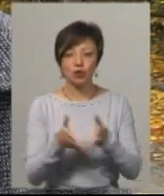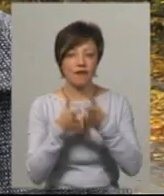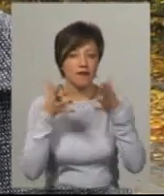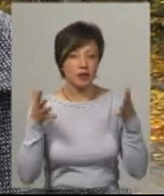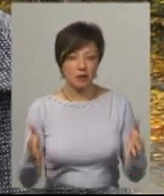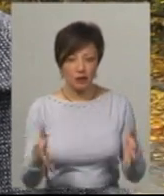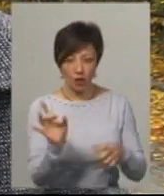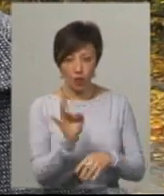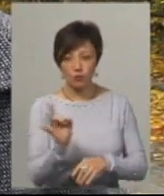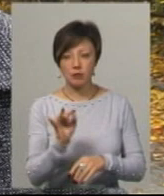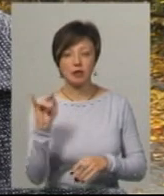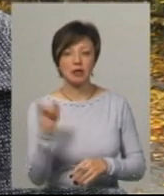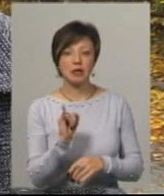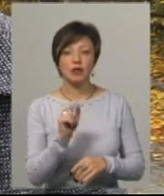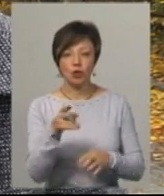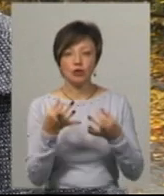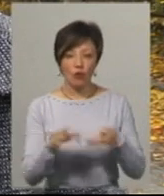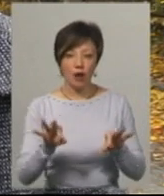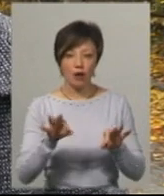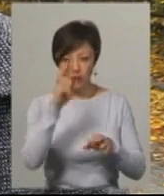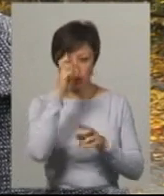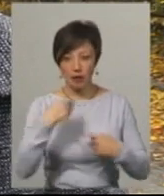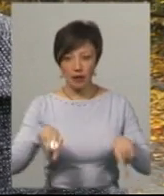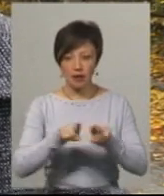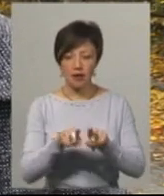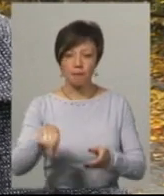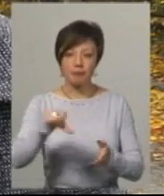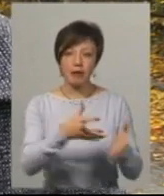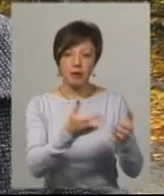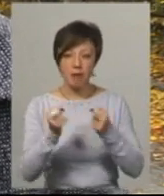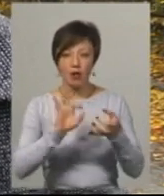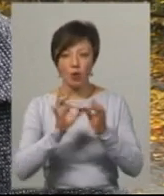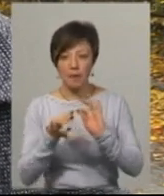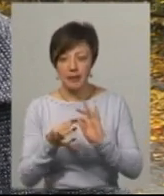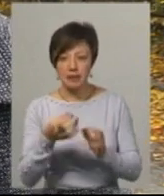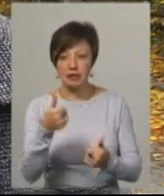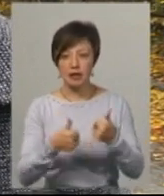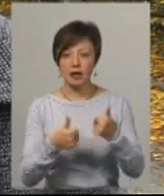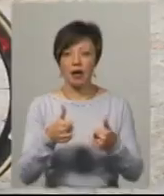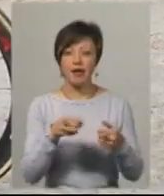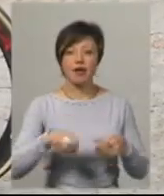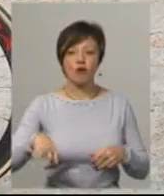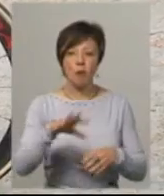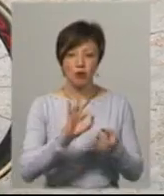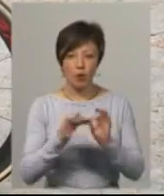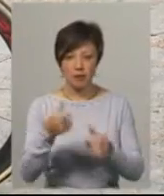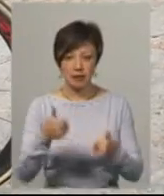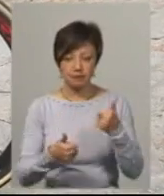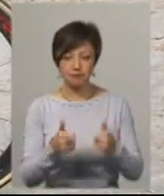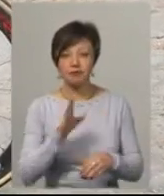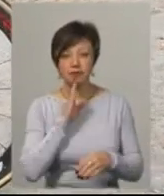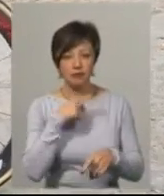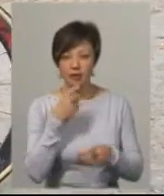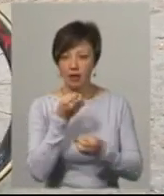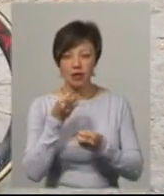масштаби і вони дозволяють країні приймати і олімпійські ігри, і європейські і олімпійські ігри. Ганна каже, не проти